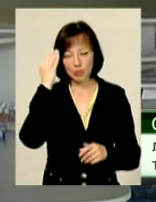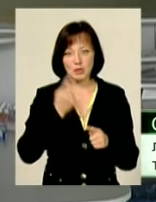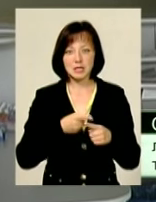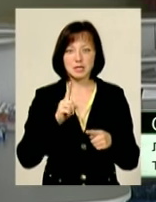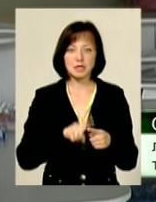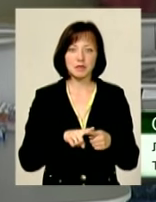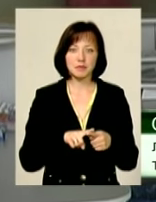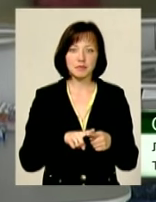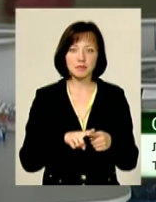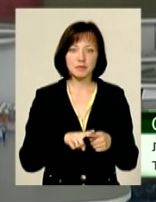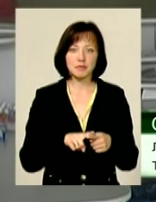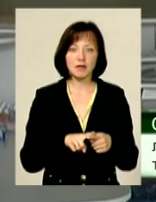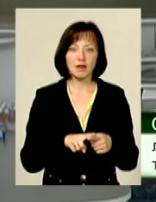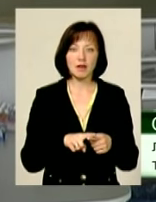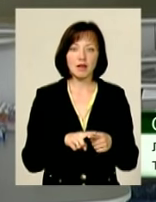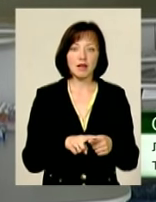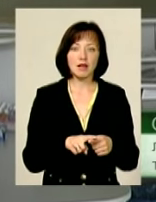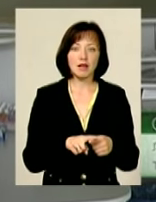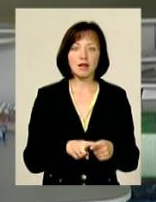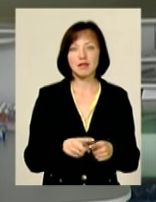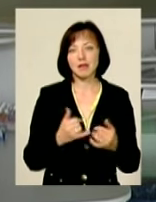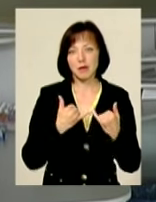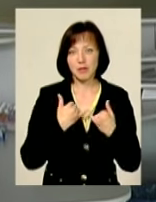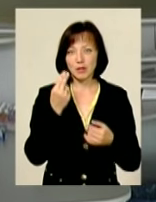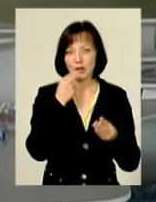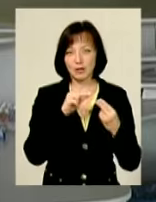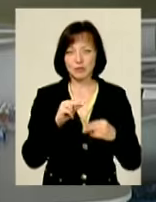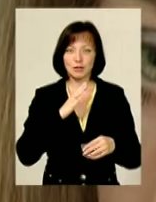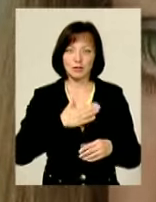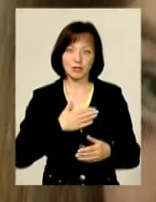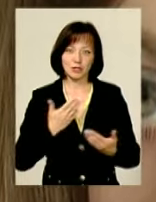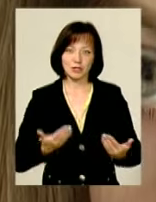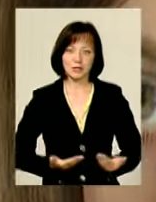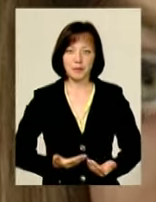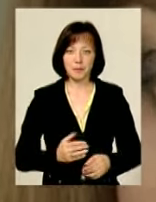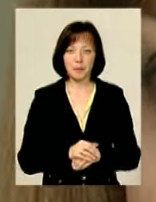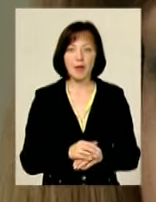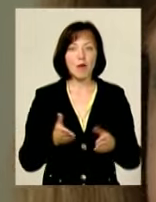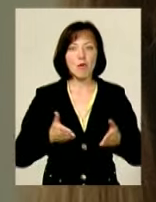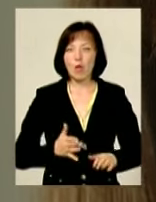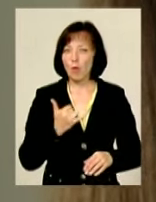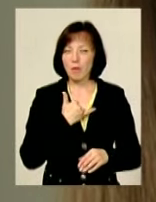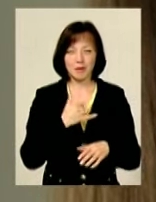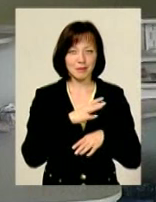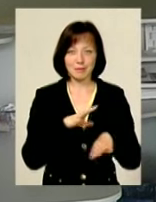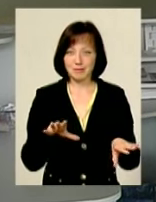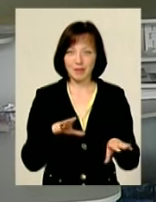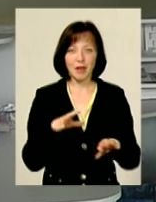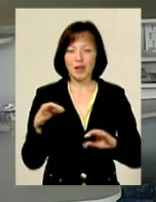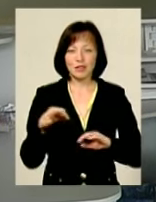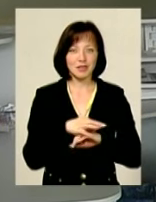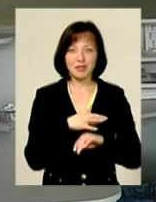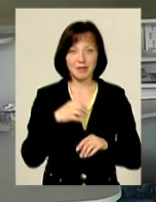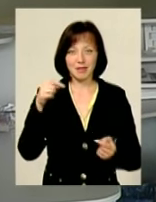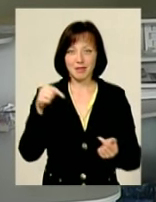набагато покращує якість нашого життя. Пологи він не приймав, тому що, як правило, це не заведено